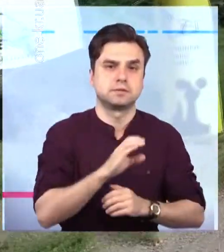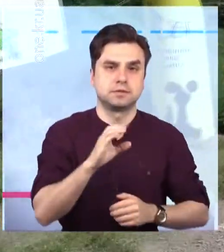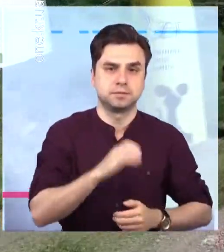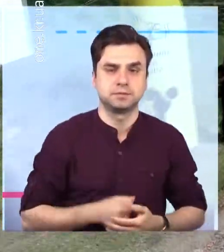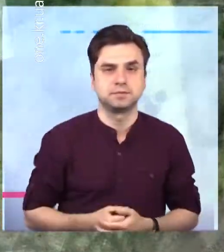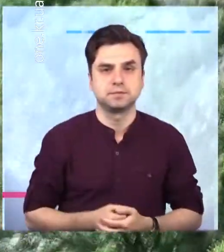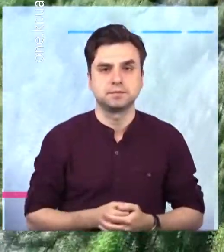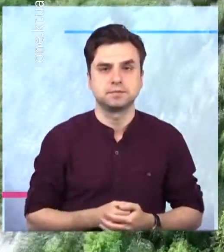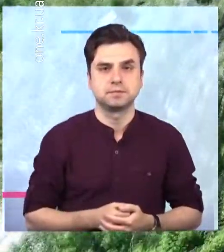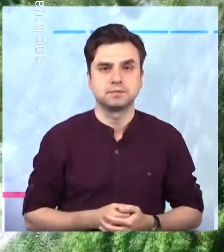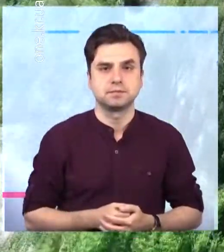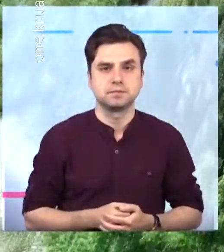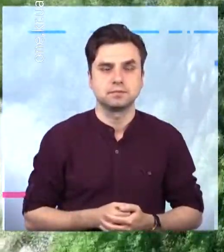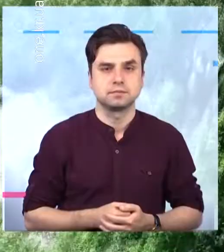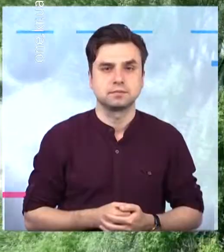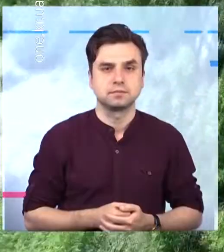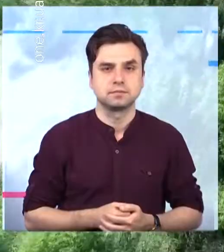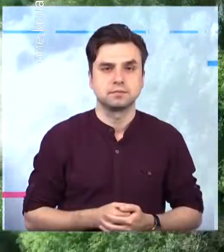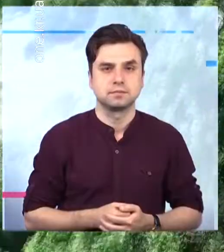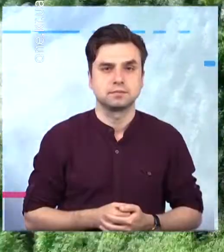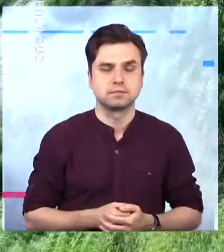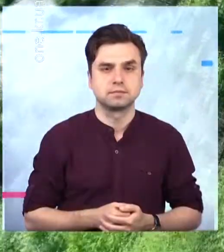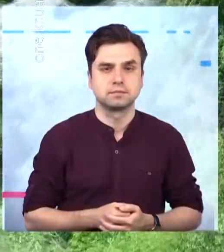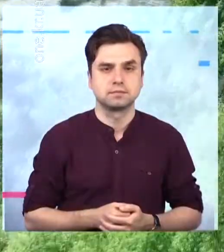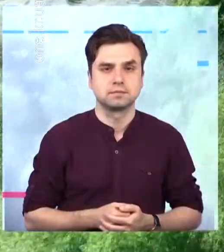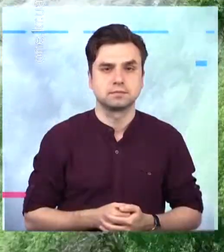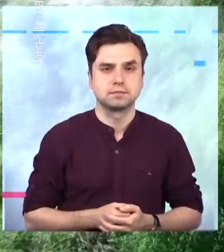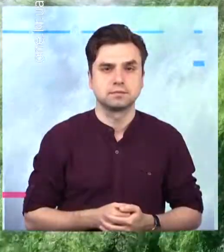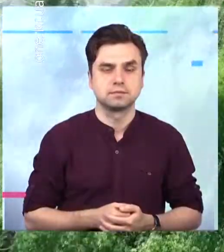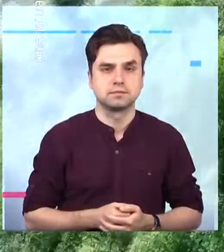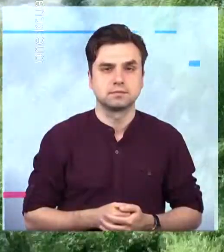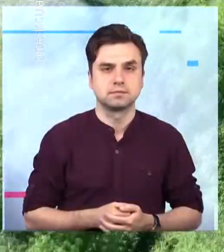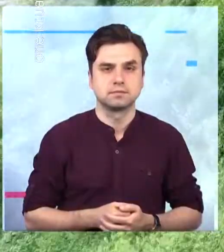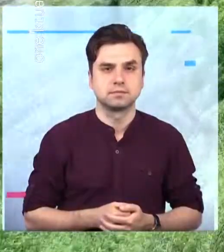18 вересня. Кузьма Шишкін, Віталій Кпаша, Борис Торогтій, Перший міський.